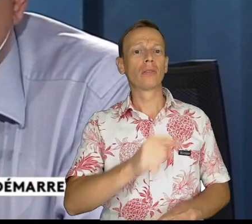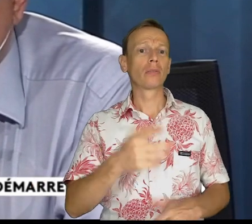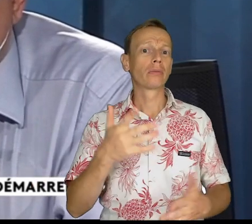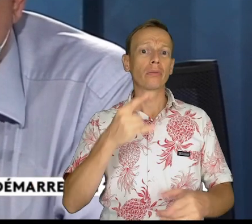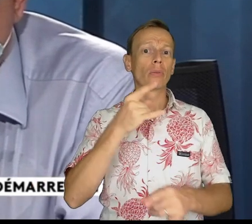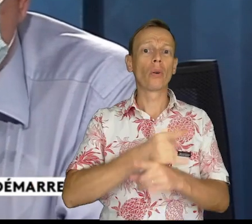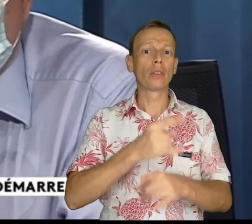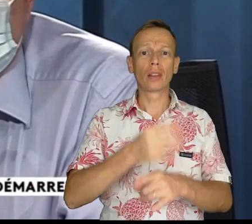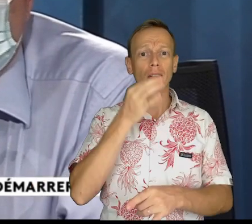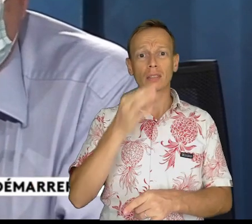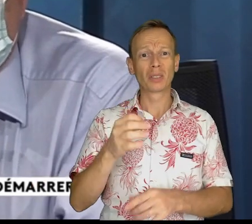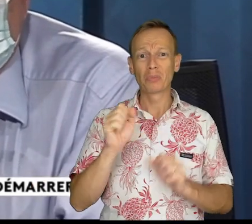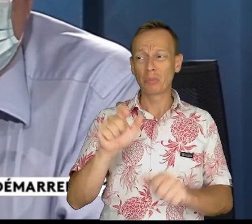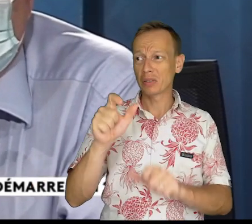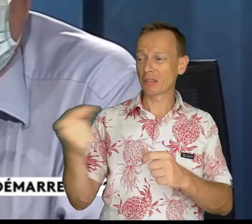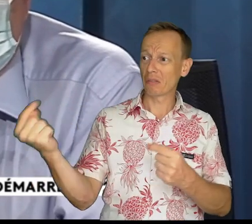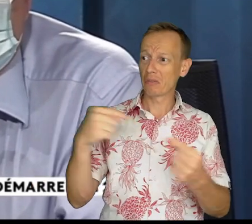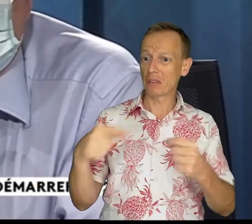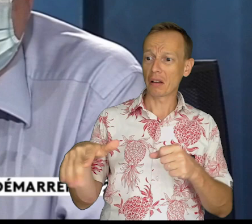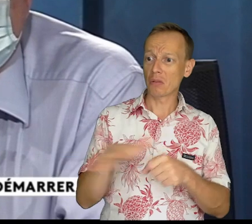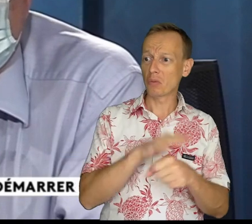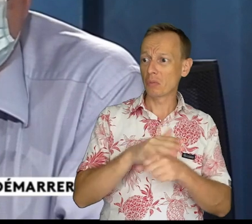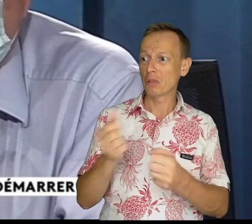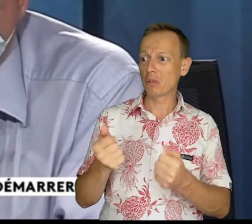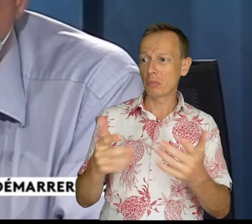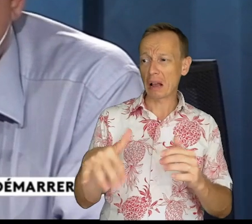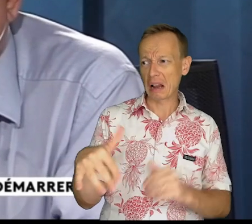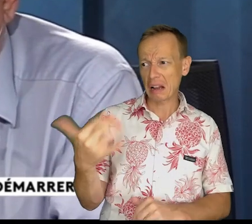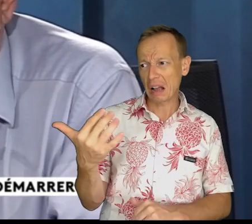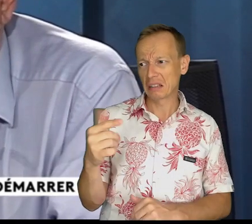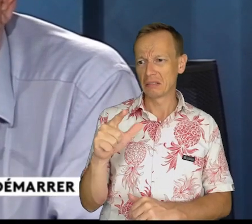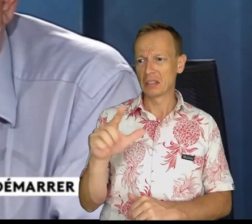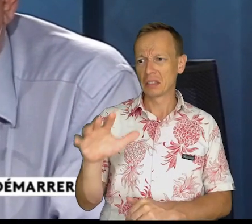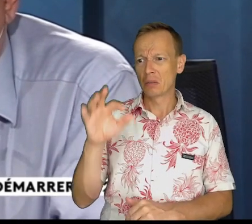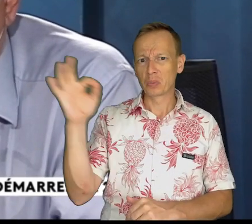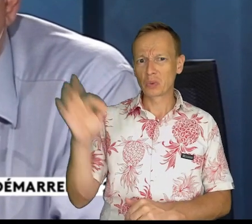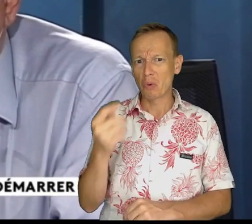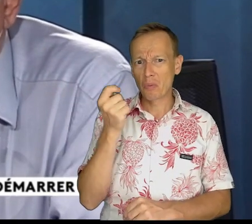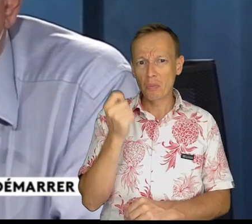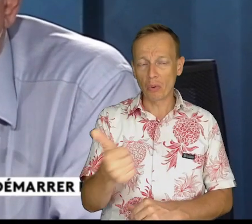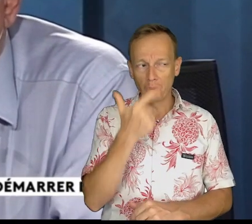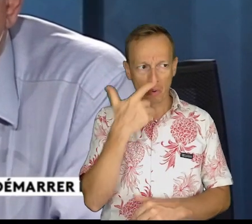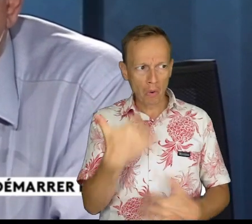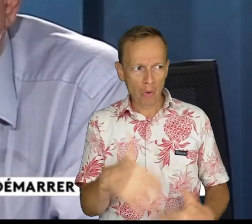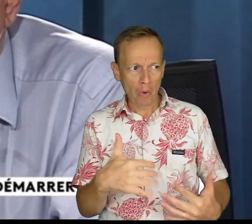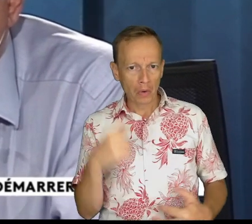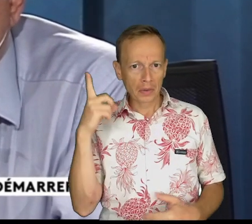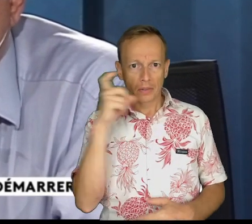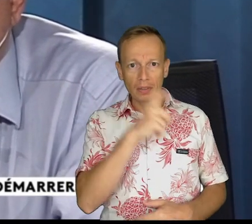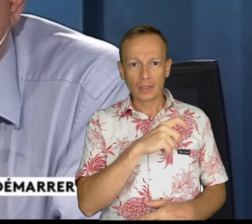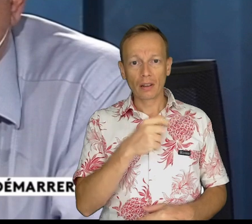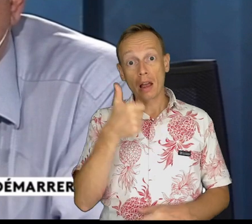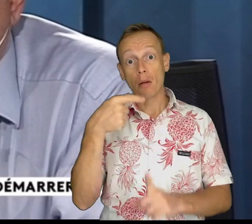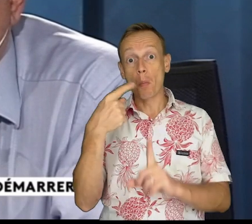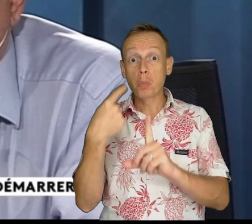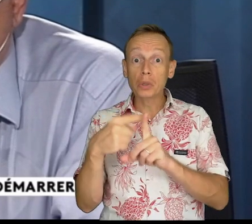'occupation qui oscille entre 15 et 25%. Donc c'est quand même très très très bas. Par contre, effectivement, la lueur d'espoir, c